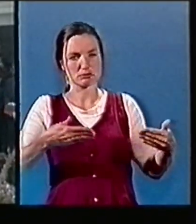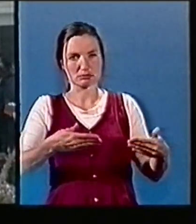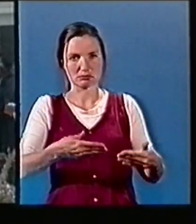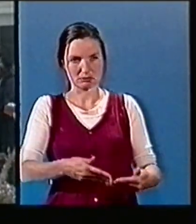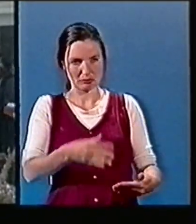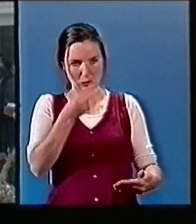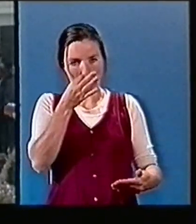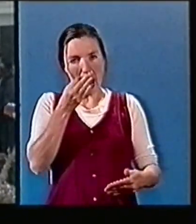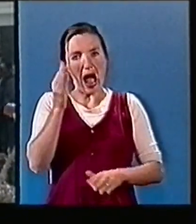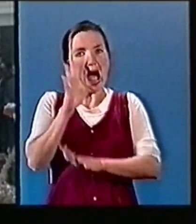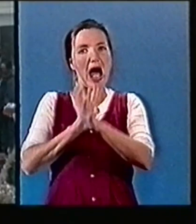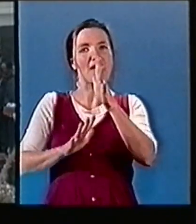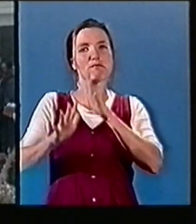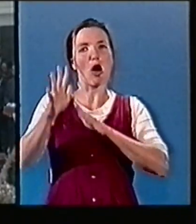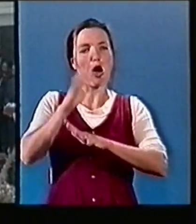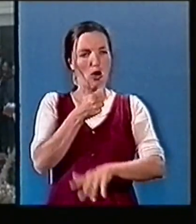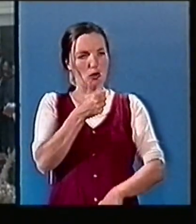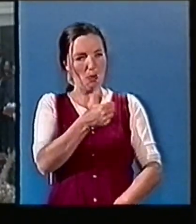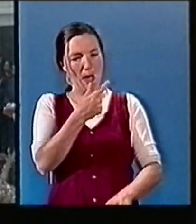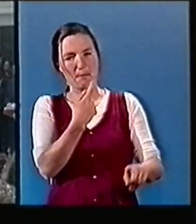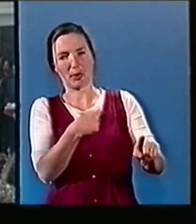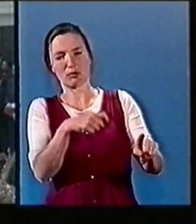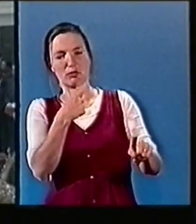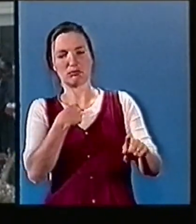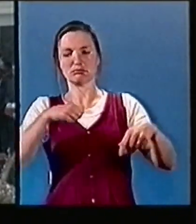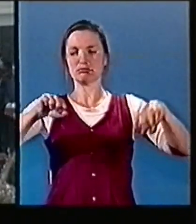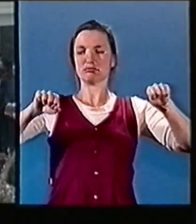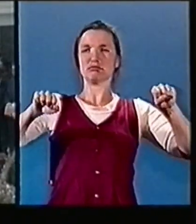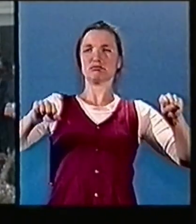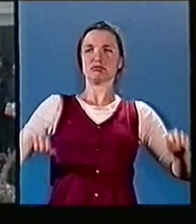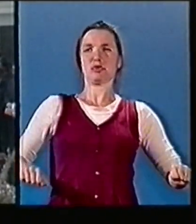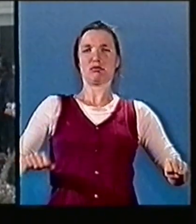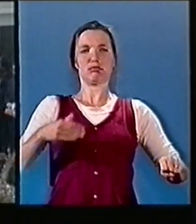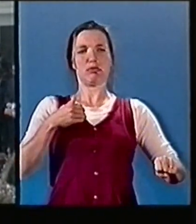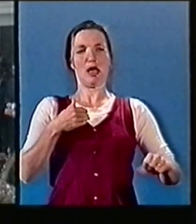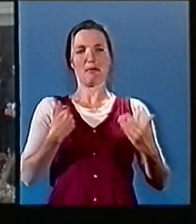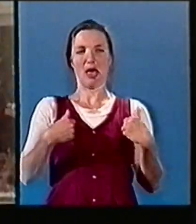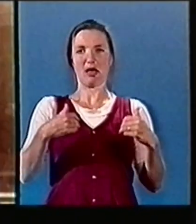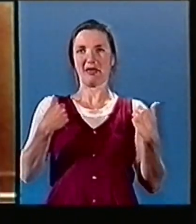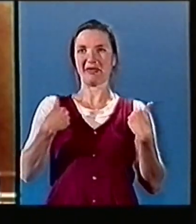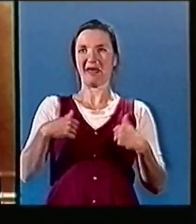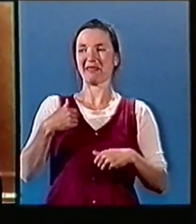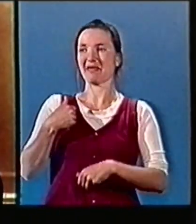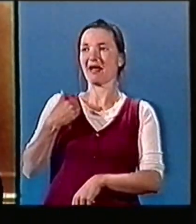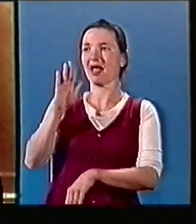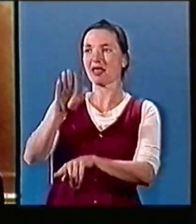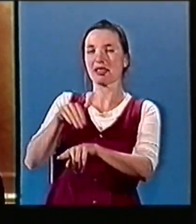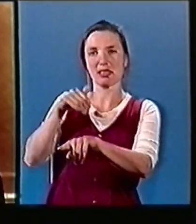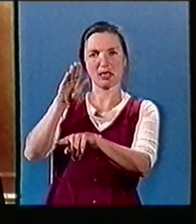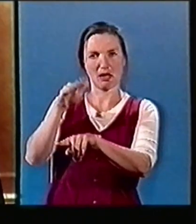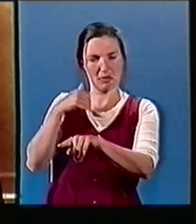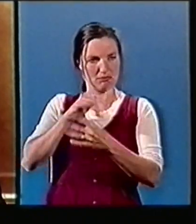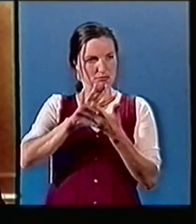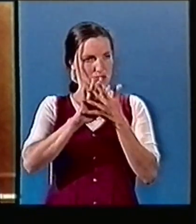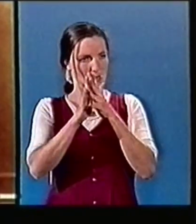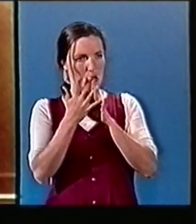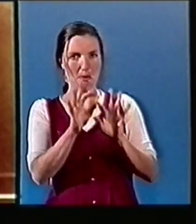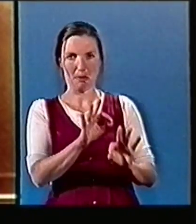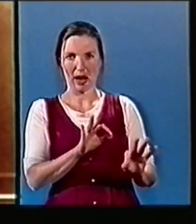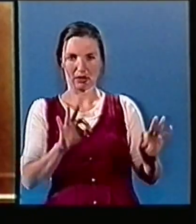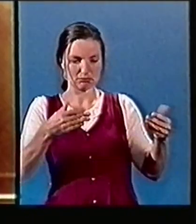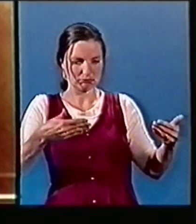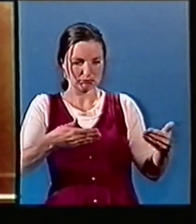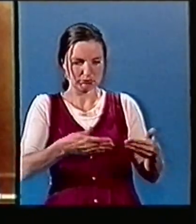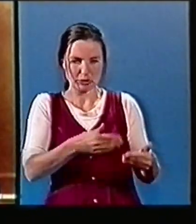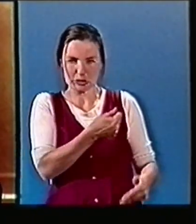30 ans avait été l'homme fort du Zaïr, courtisé par de nombreux pays. Et le régime de Laurent-Désiré Kabila